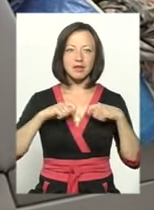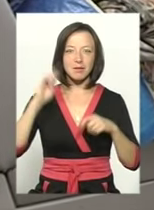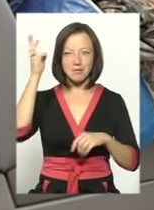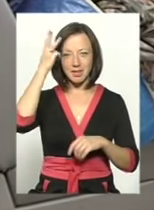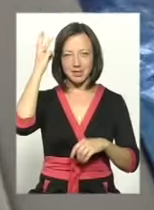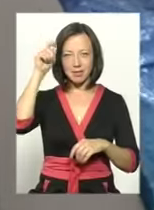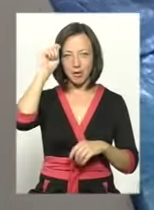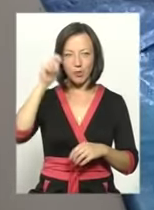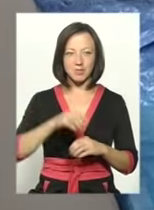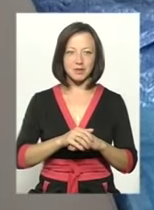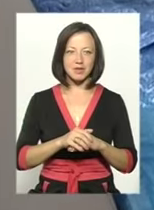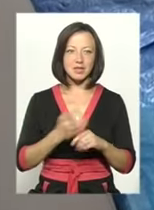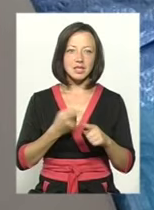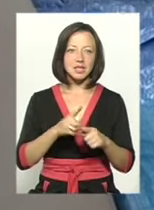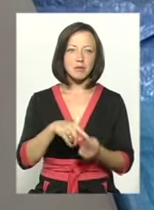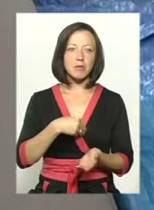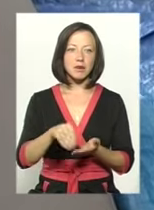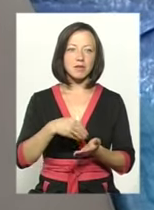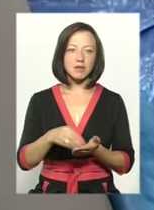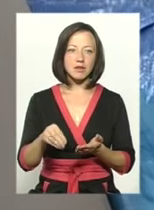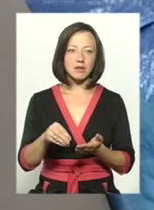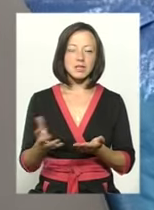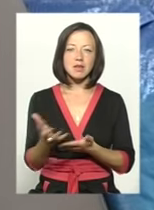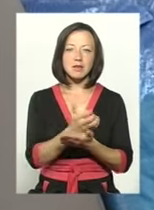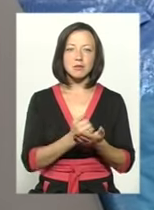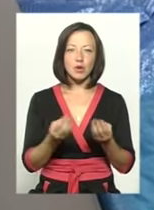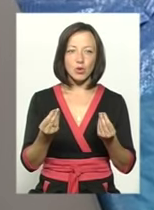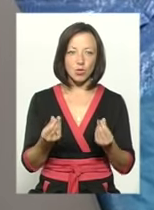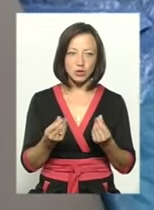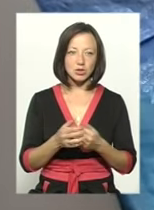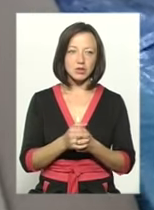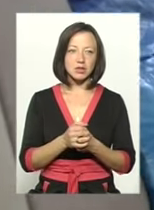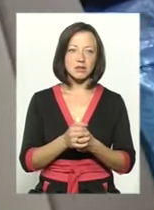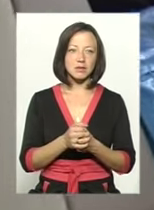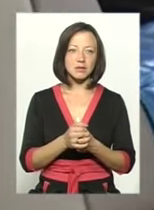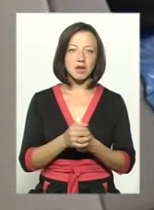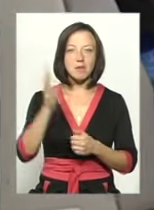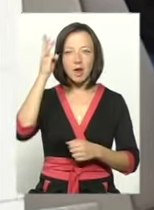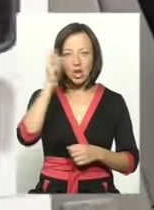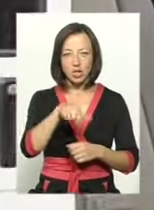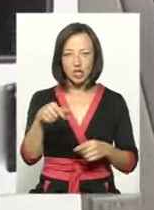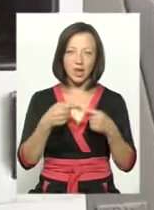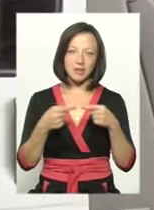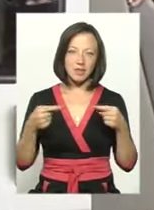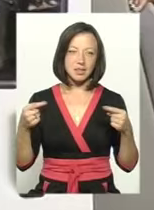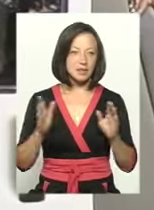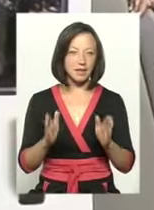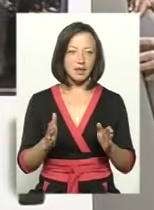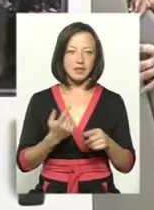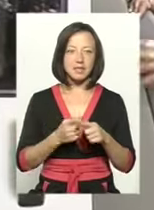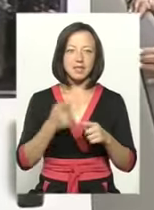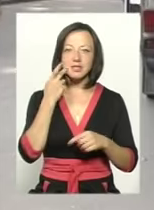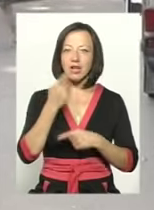хмельницьким хлопцям. Це вже ми придбали за зібрані небайдужих хмельничан кошти, і не тільки хмельничан. Це